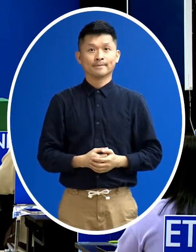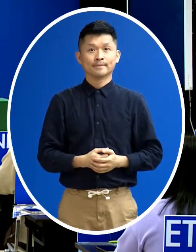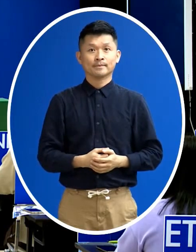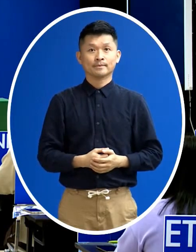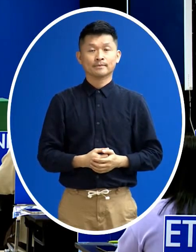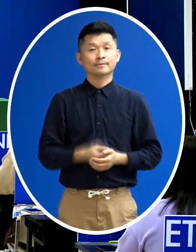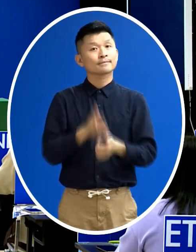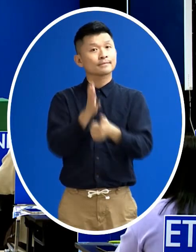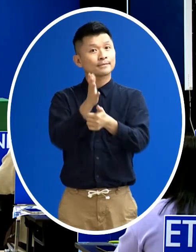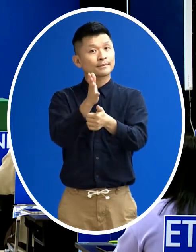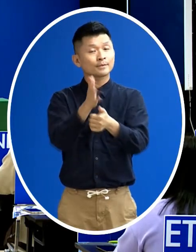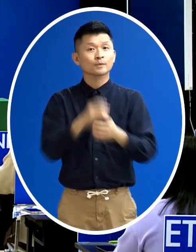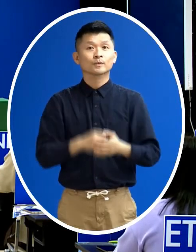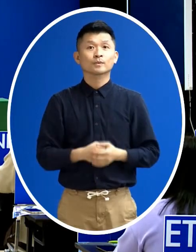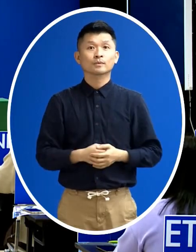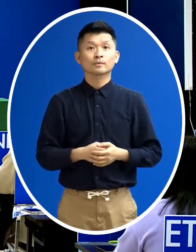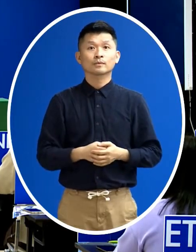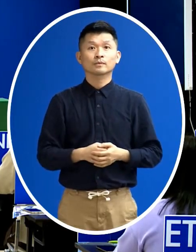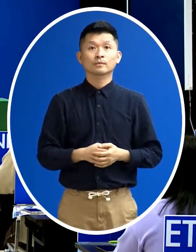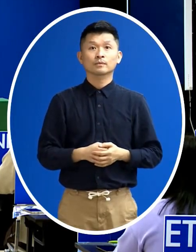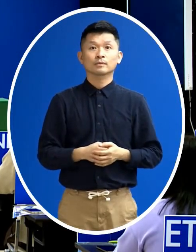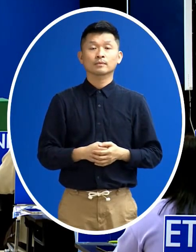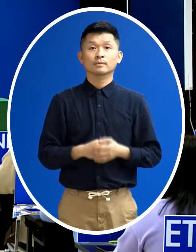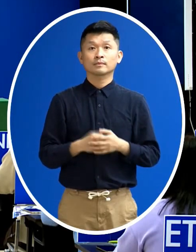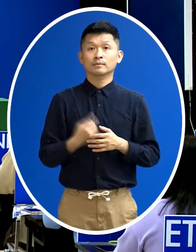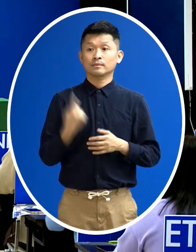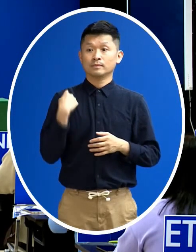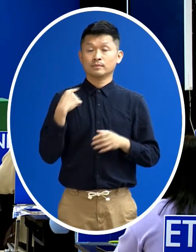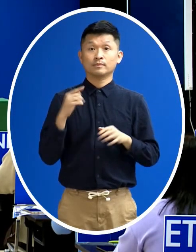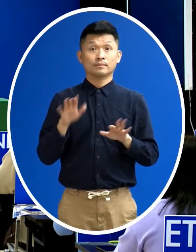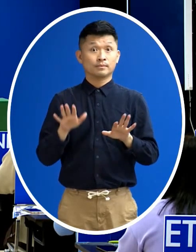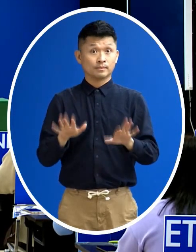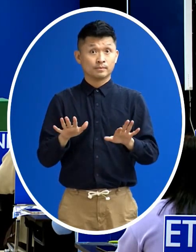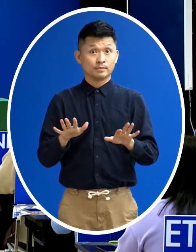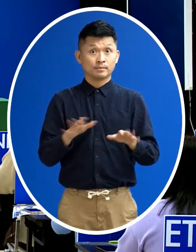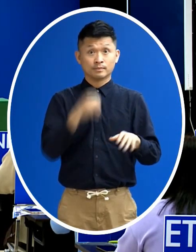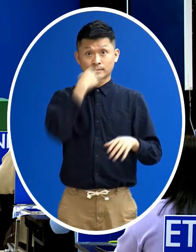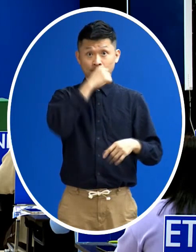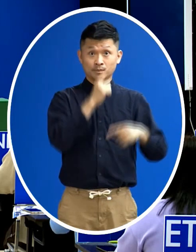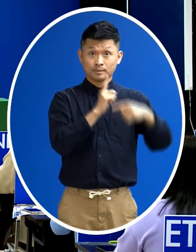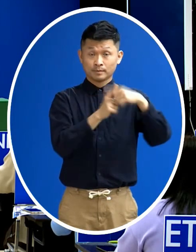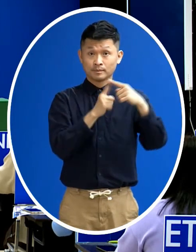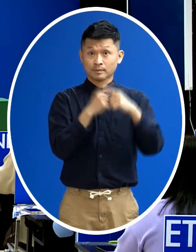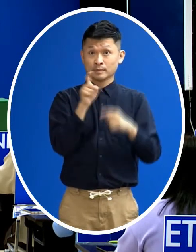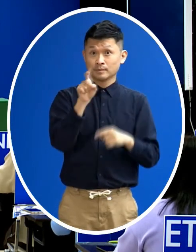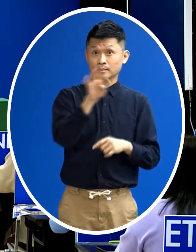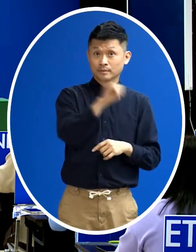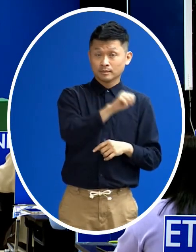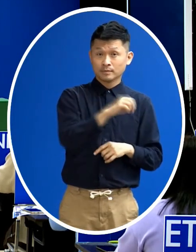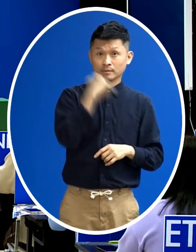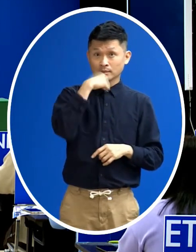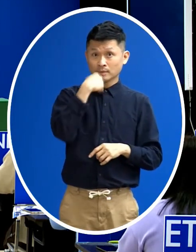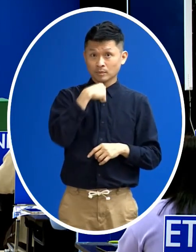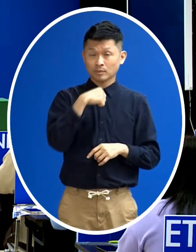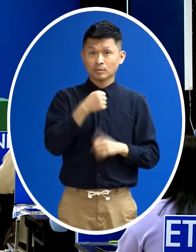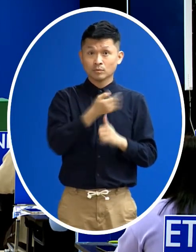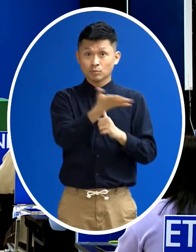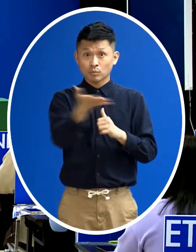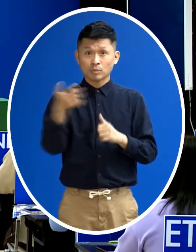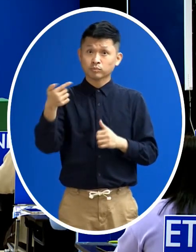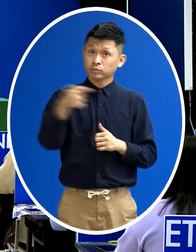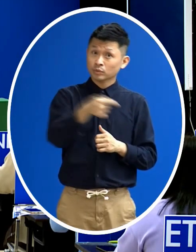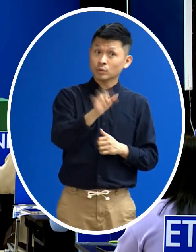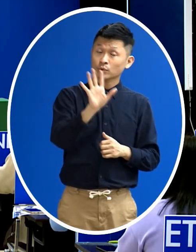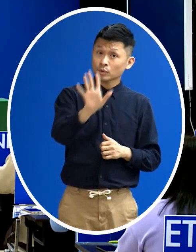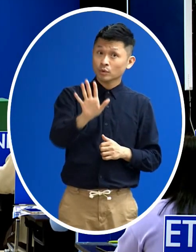部長好 想請教一下 從這兩天的本土十幾例的個案 怎麼研判就是現在國內的疫情是有趨緩的